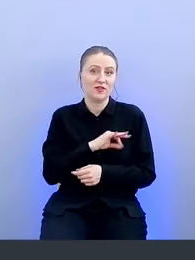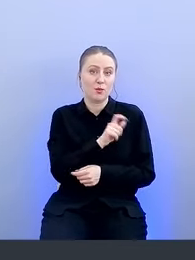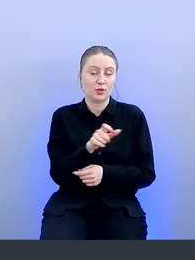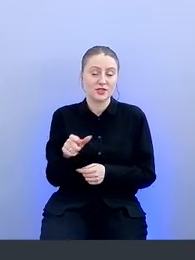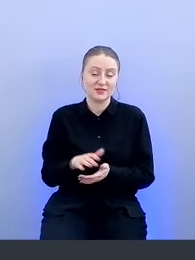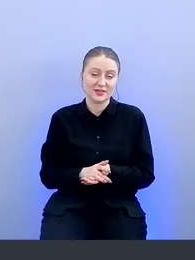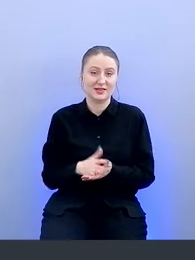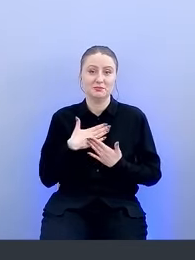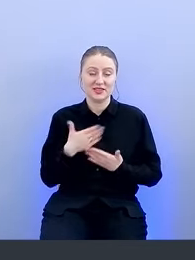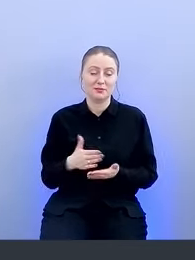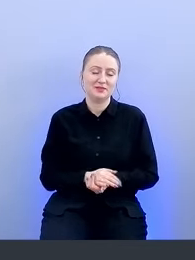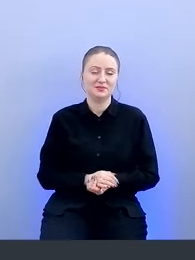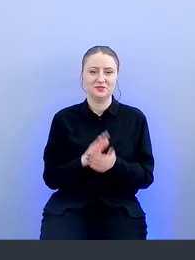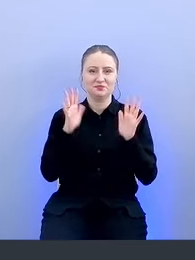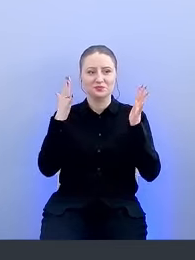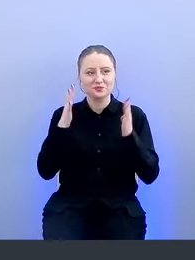Спасибо.